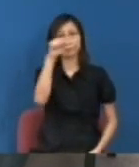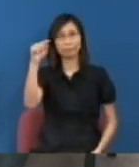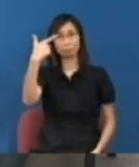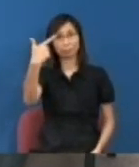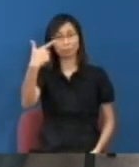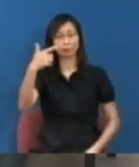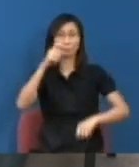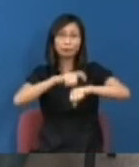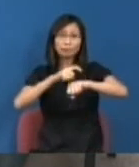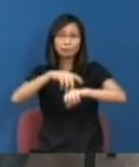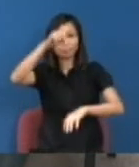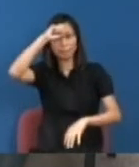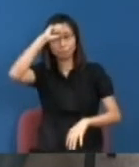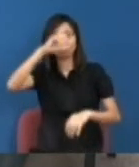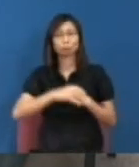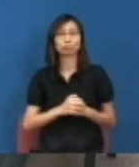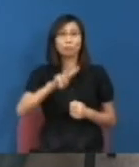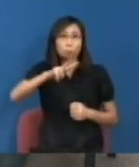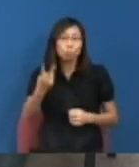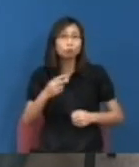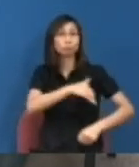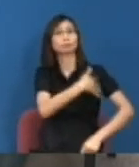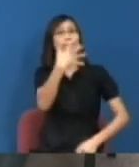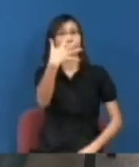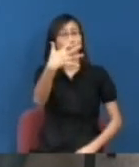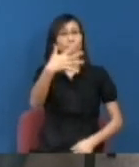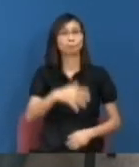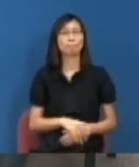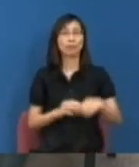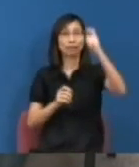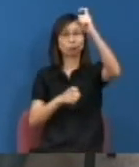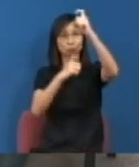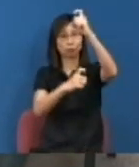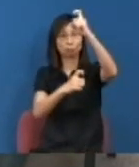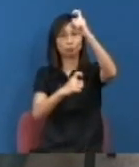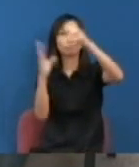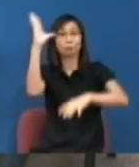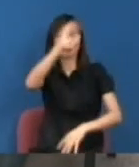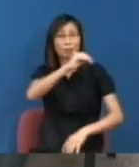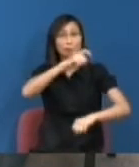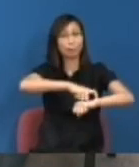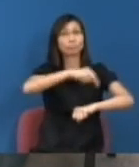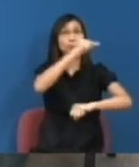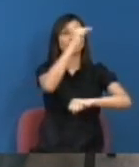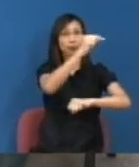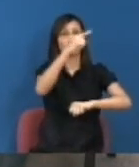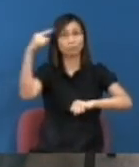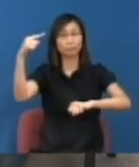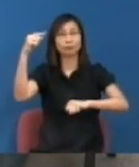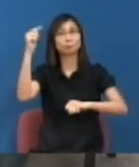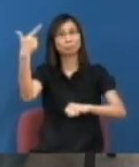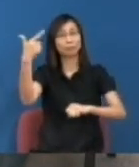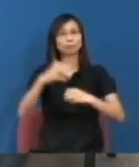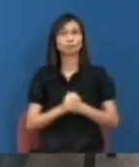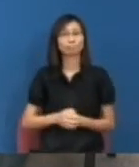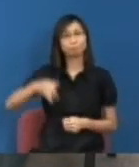下個禮拜看這個節目朋友記住在星期五九月九日晚上七時到八時下